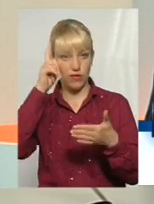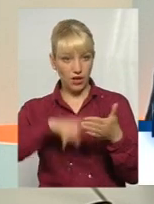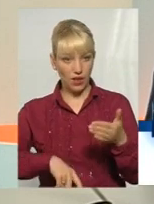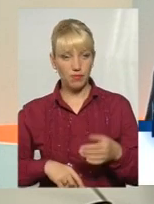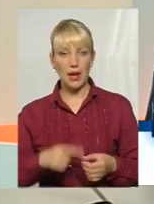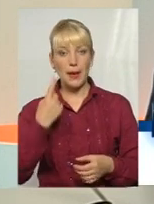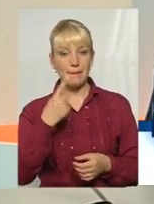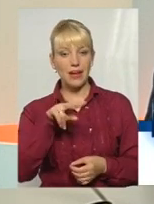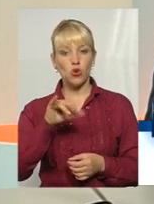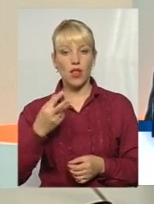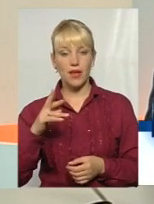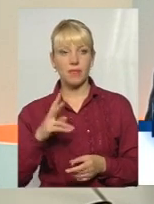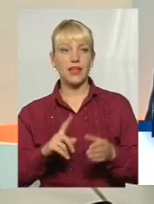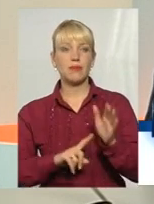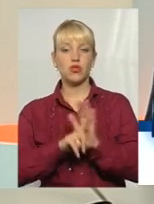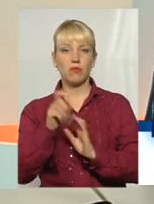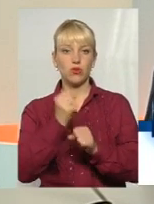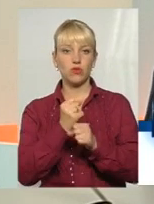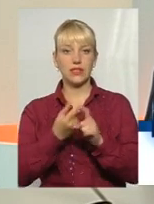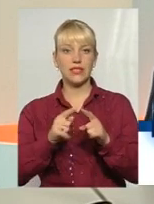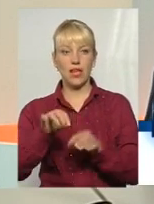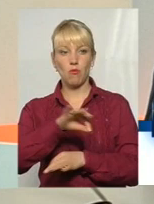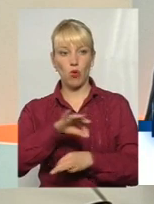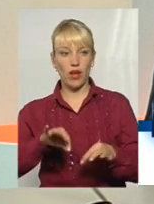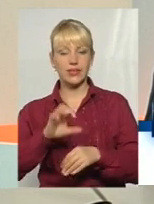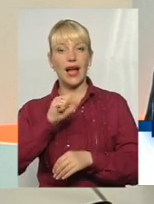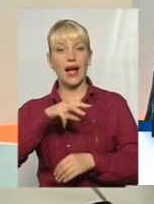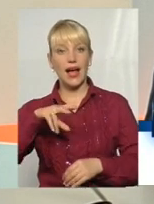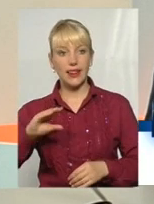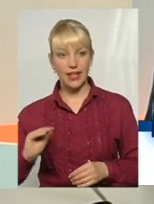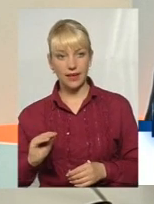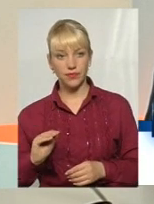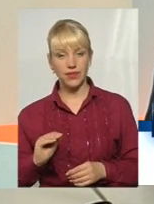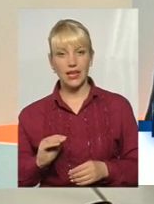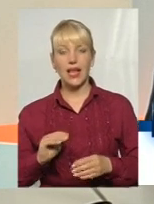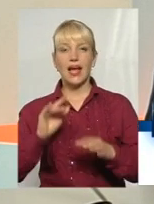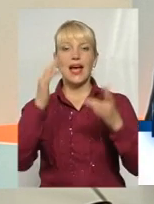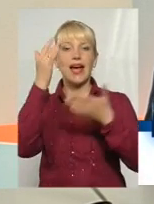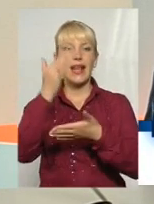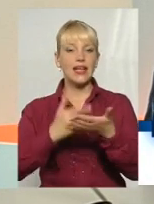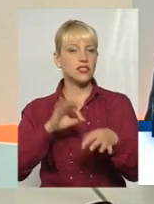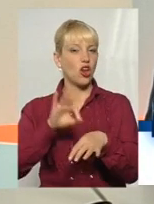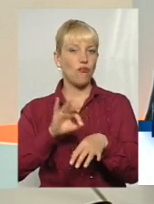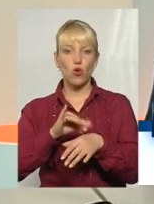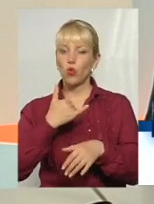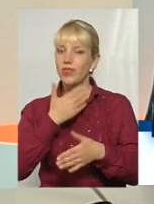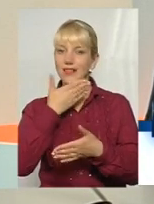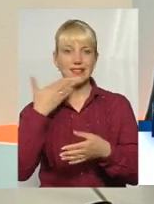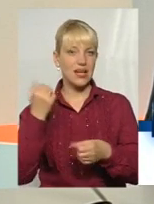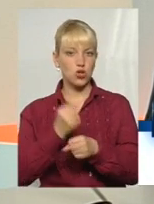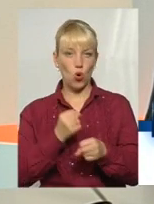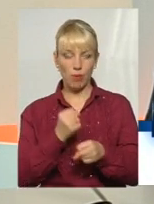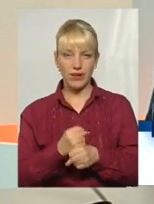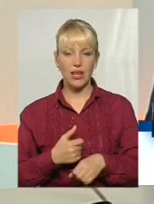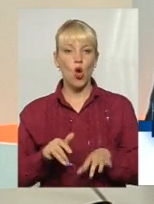1 липня повинен б запрацювати цей проєкт, але перше, реєстр хворих у нас не зроблений. Друге, комп